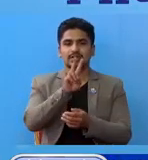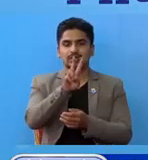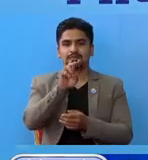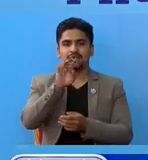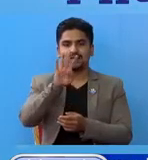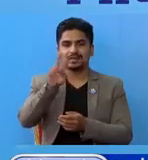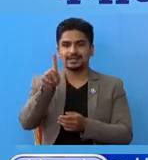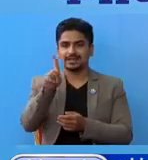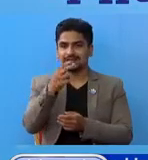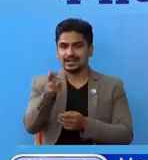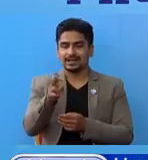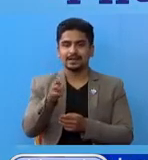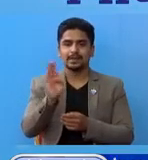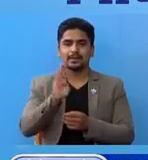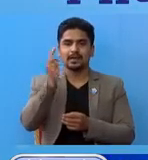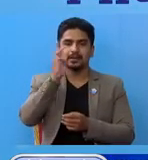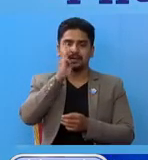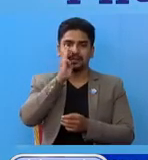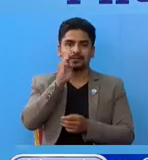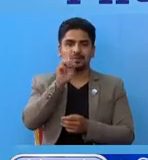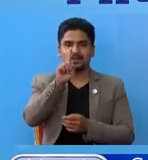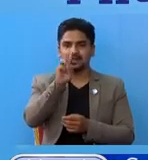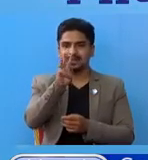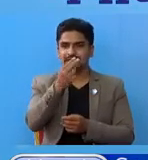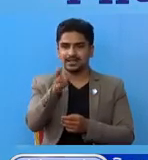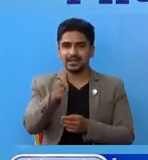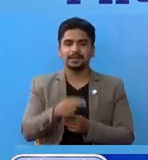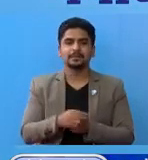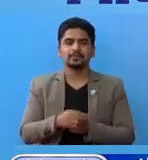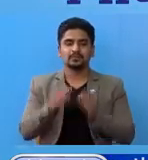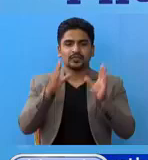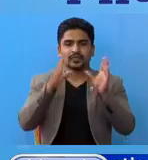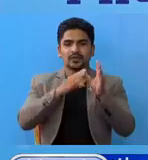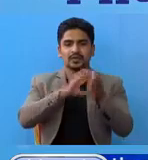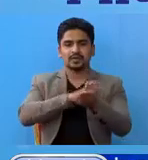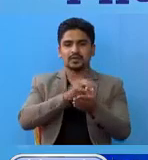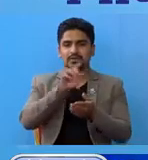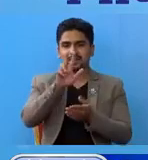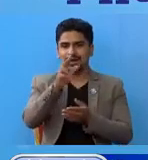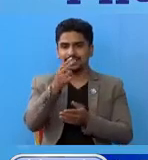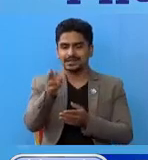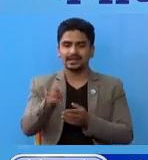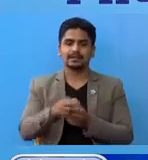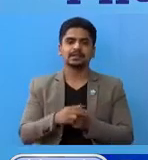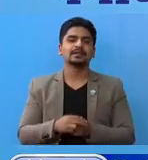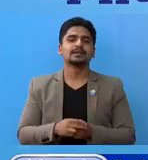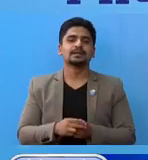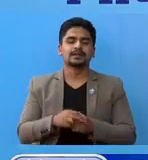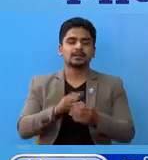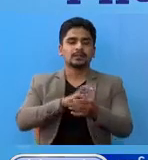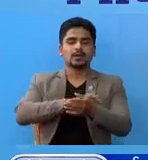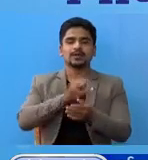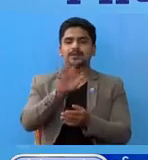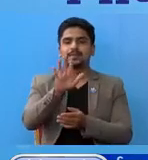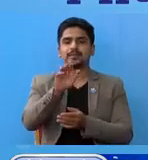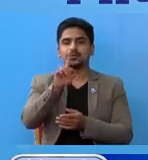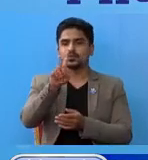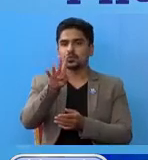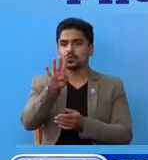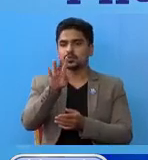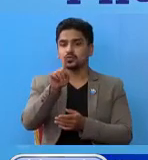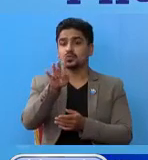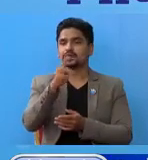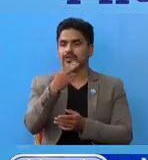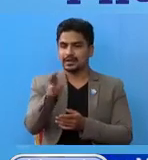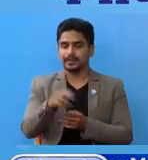41 जन, बागमती प्रदेश माँ 13 जन, गंड़की प्रदेश माँ 8 जन, प्रदेश 5 माँ 14 जन,